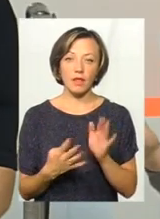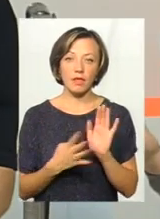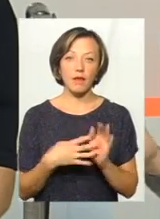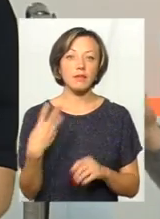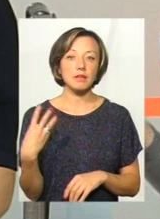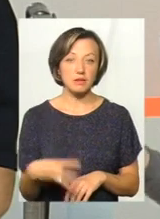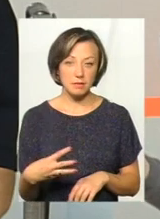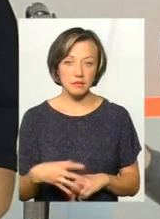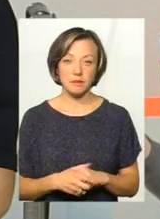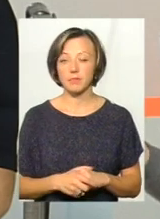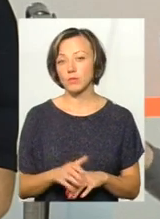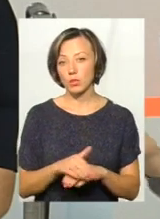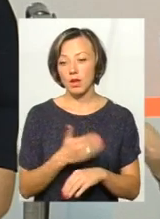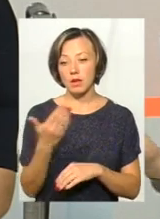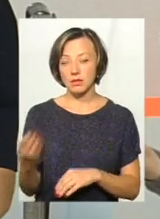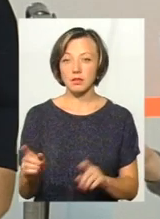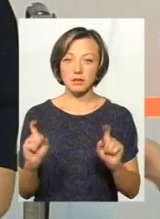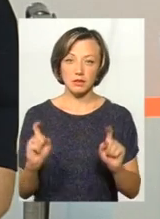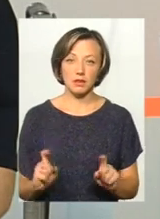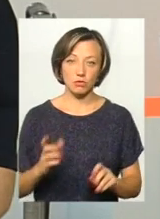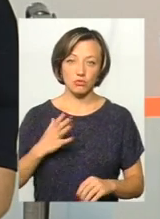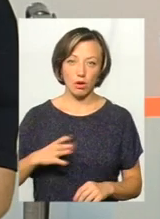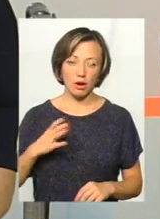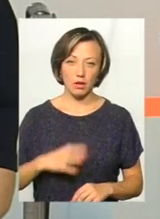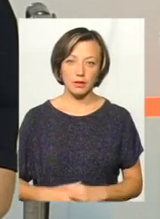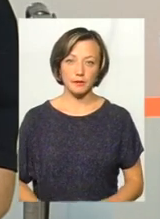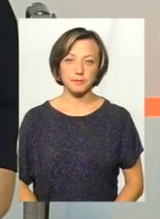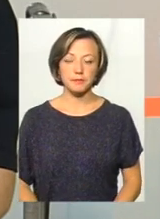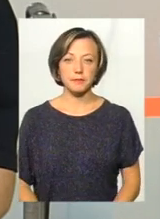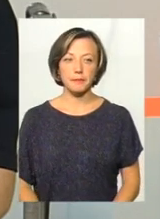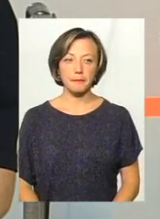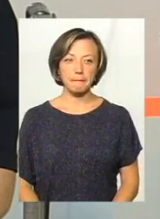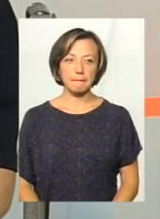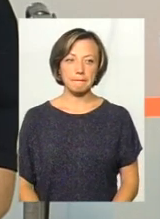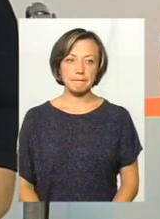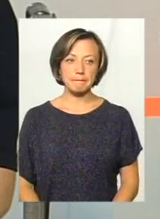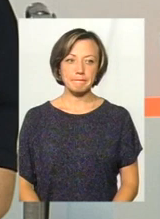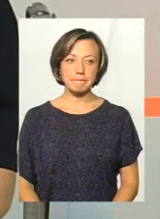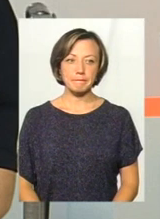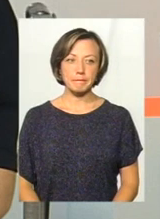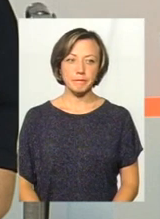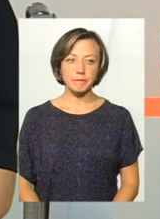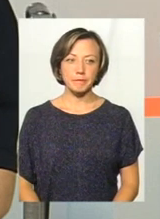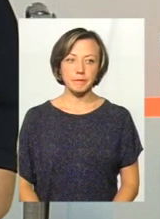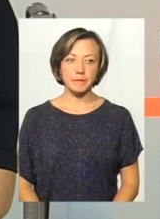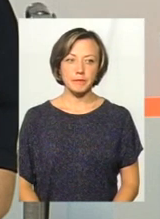-30. Будь ласка, сідаєте в чергу і чекайте свого виклику до